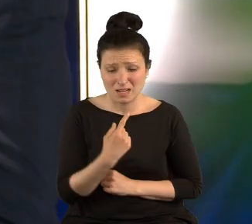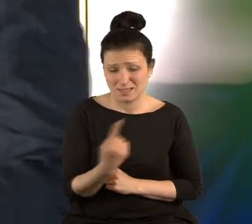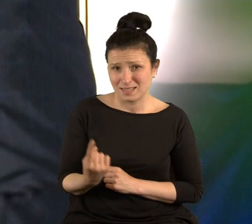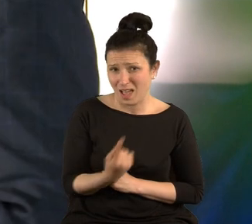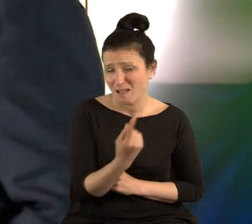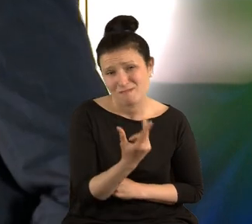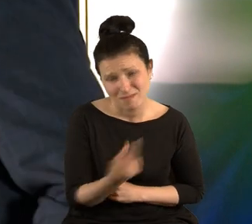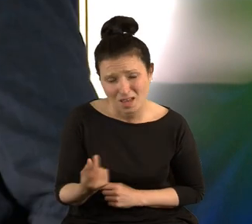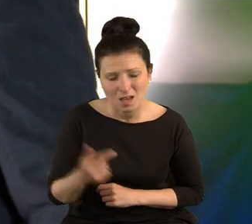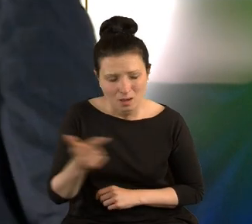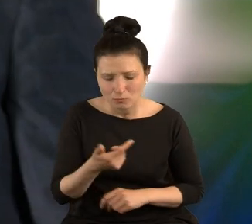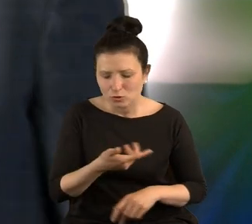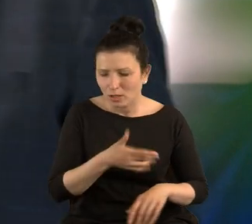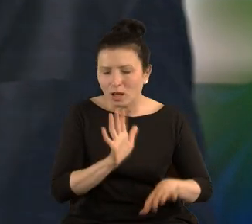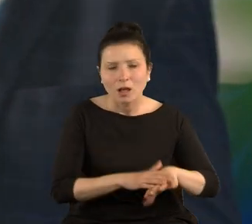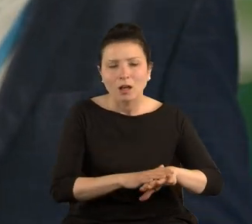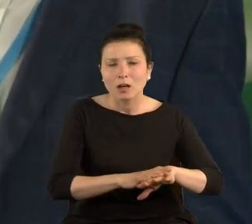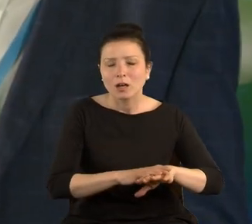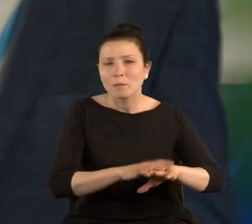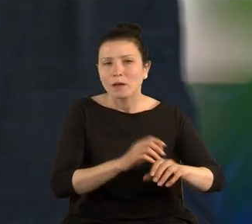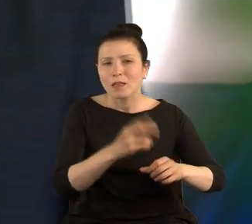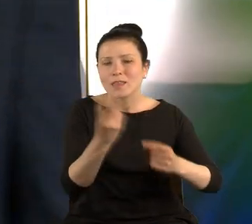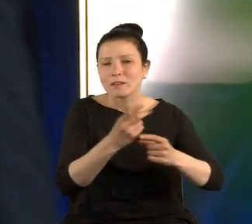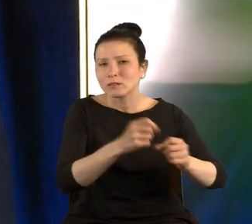łapach, żeby tego kretyństwa nie włączyć.